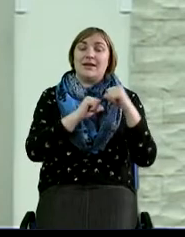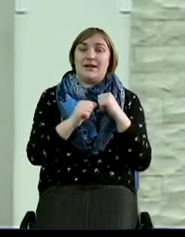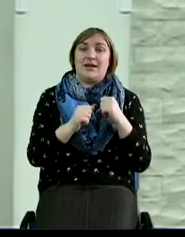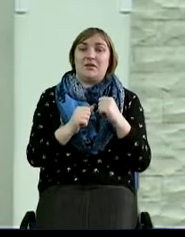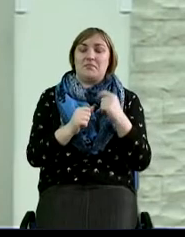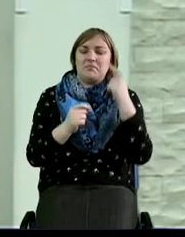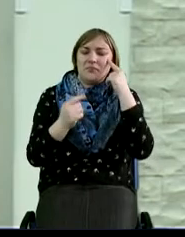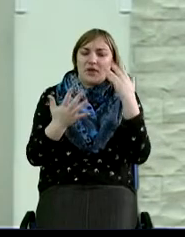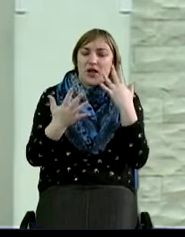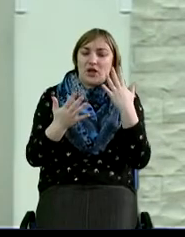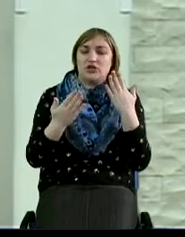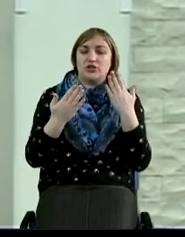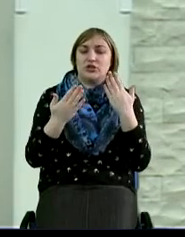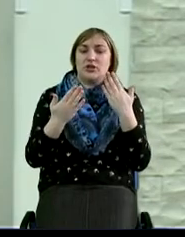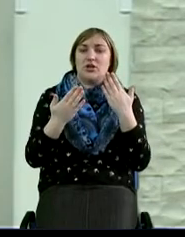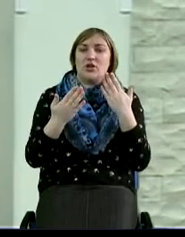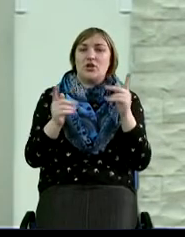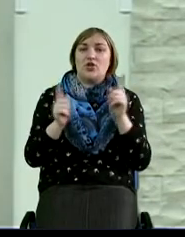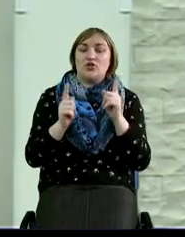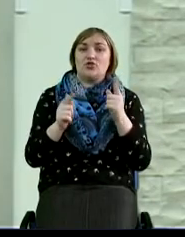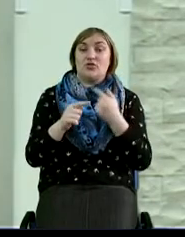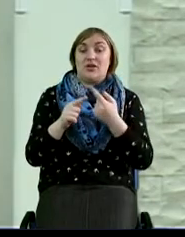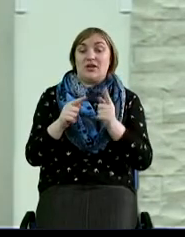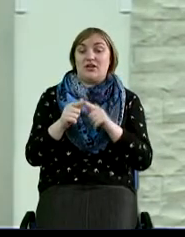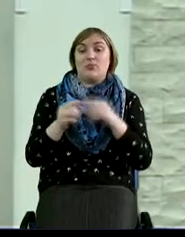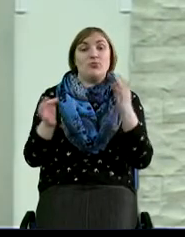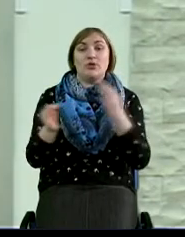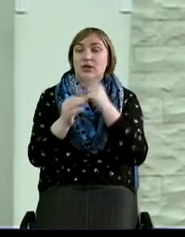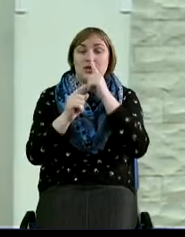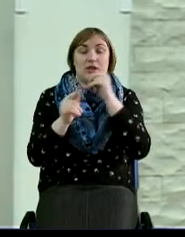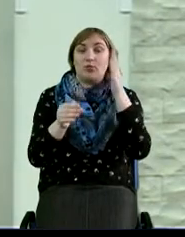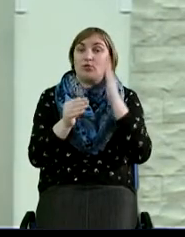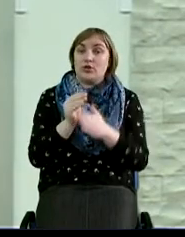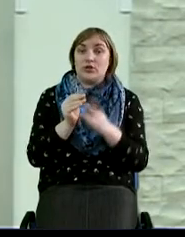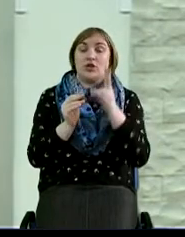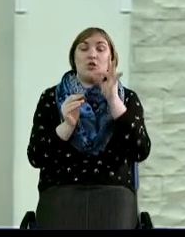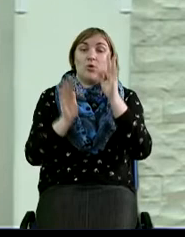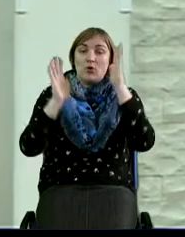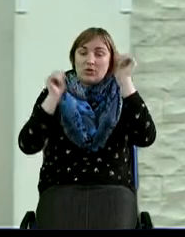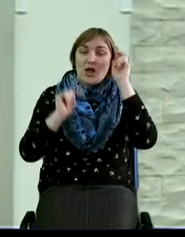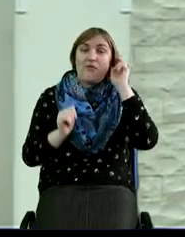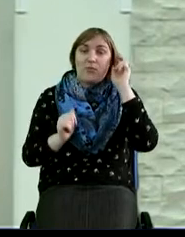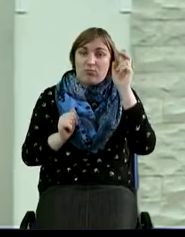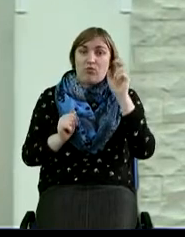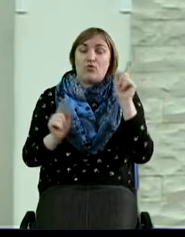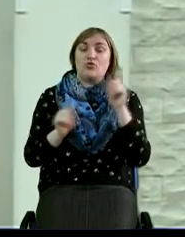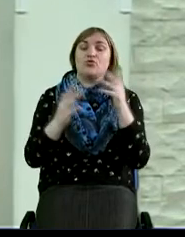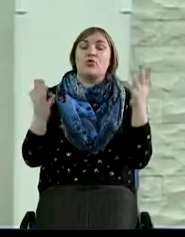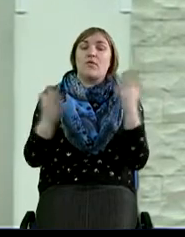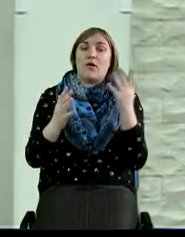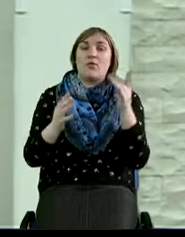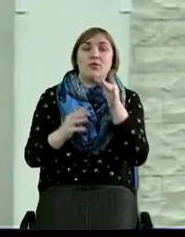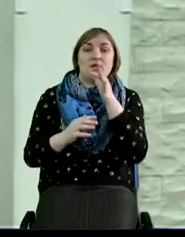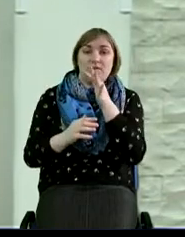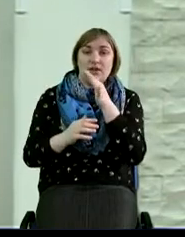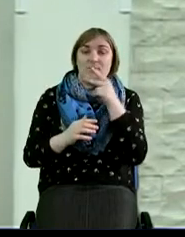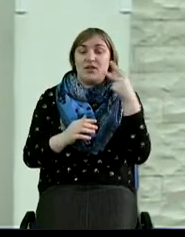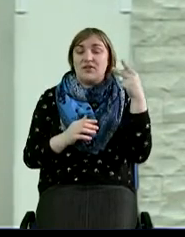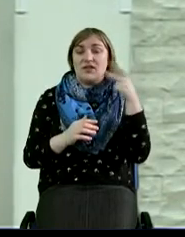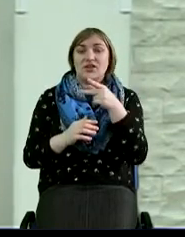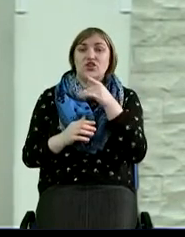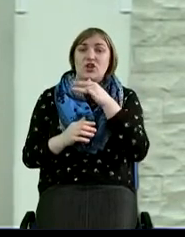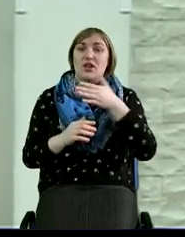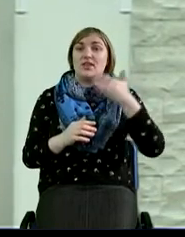этому никогда не будет конца. Но слава Богу, что в какой-то определенный момент, 2000 лет